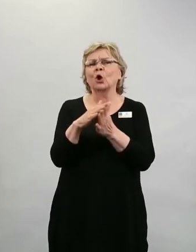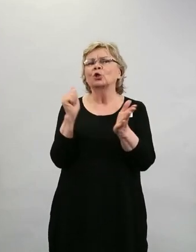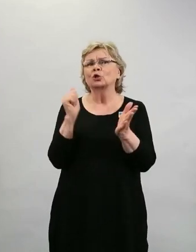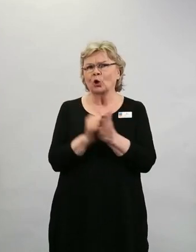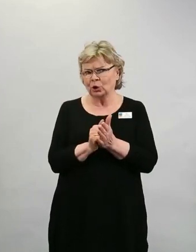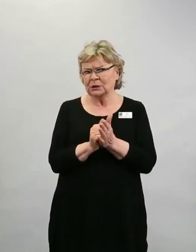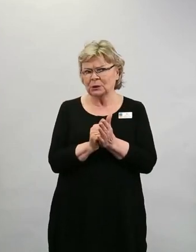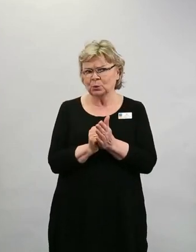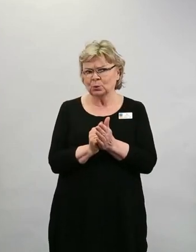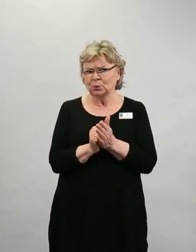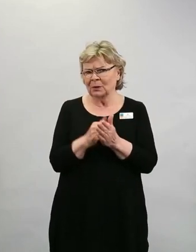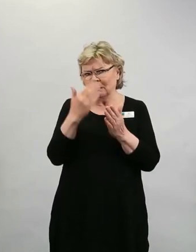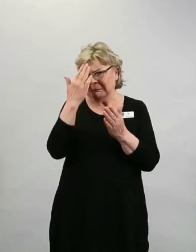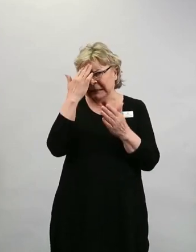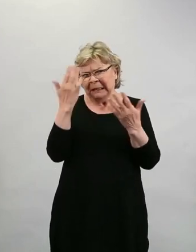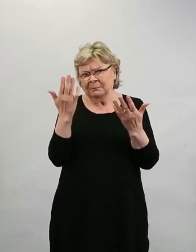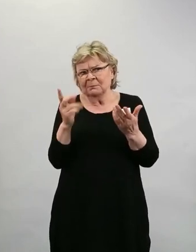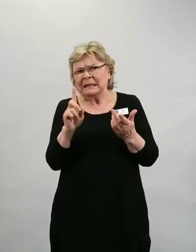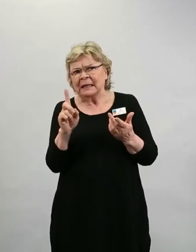tällä hetkellä tiedetään?